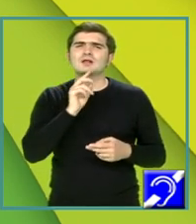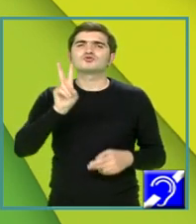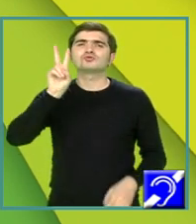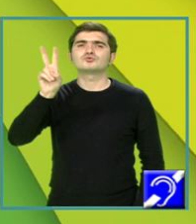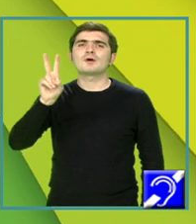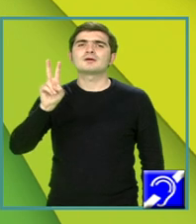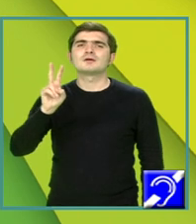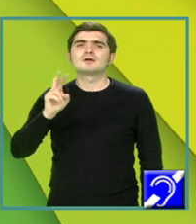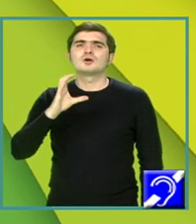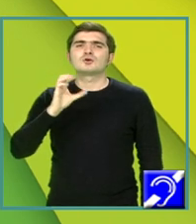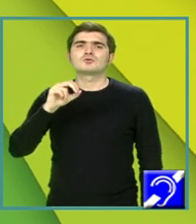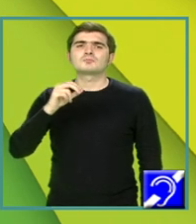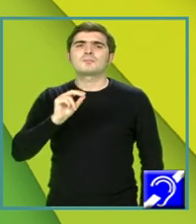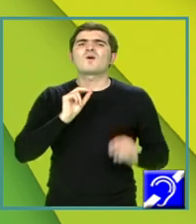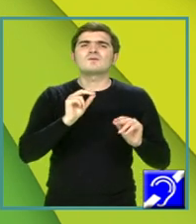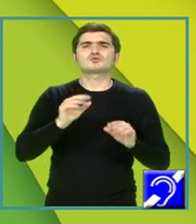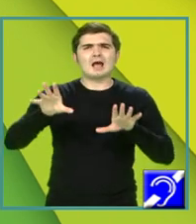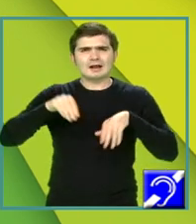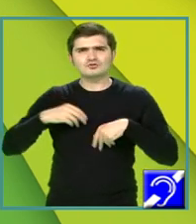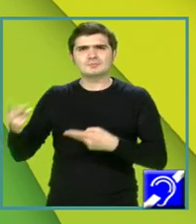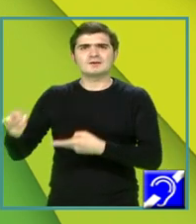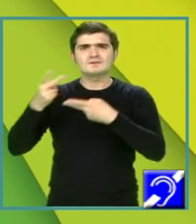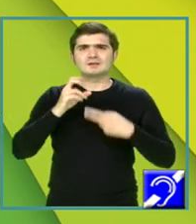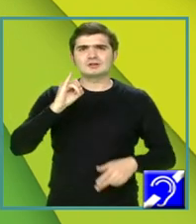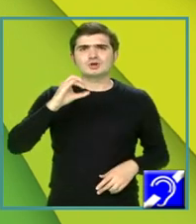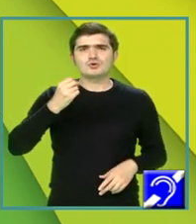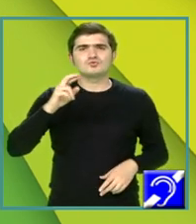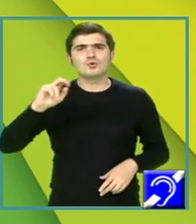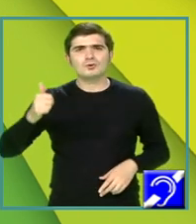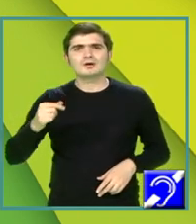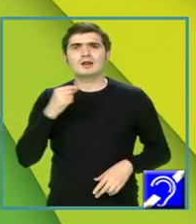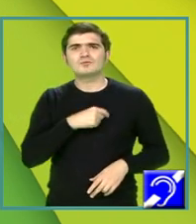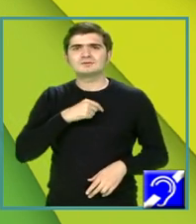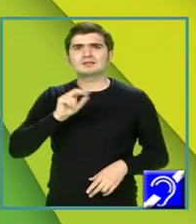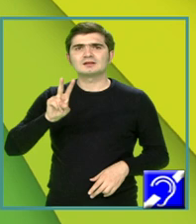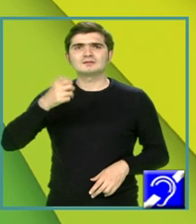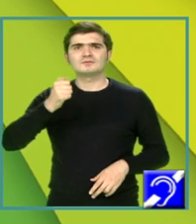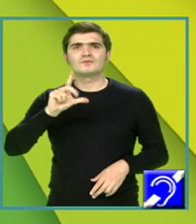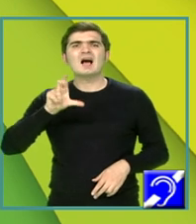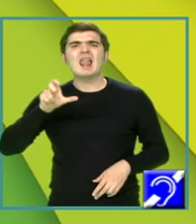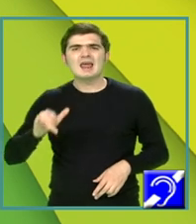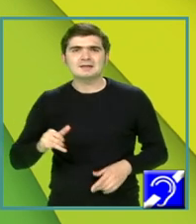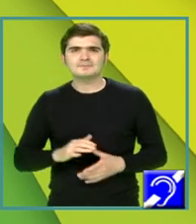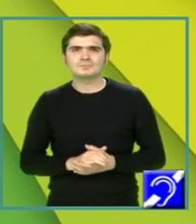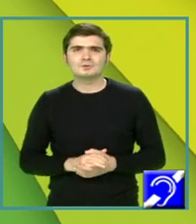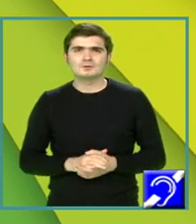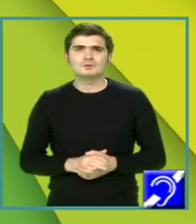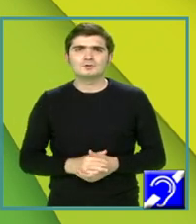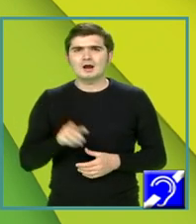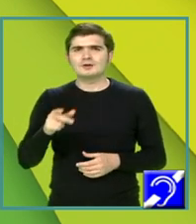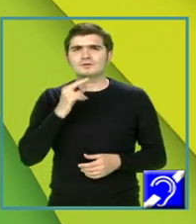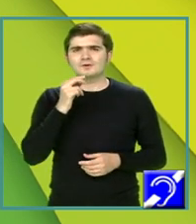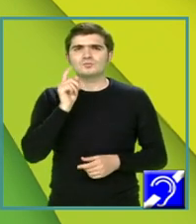invitația lui Nicolae Iorga la Universitatea Populară din Văleni, utilizând informațiile din textul dat. Și aici, verbul de